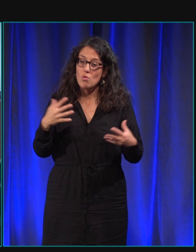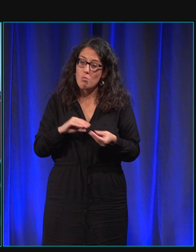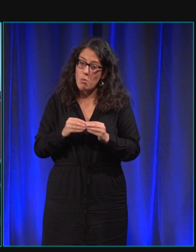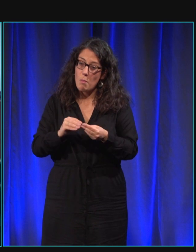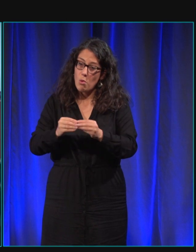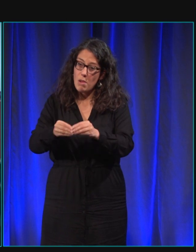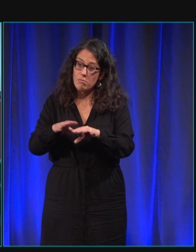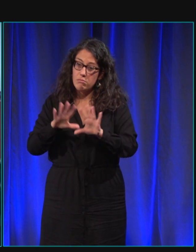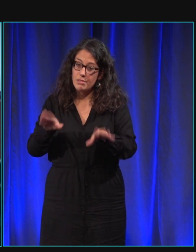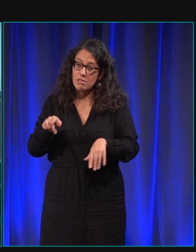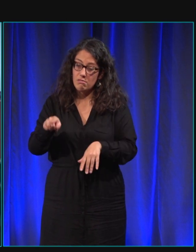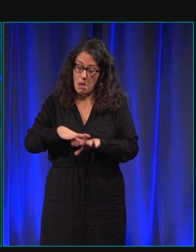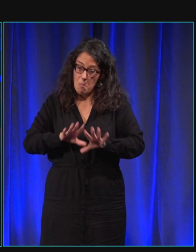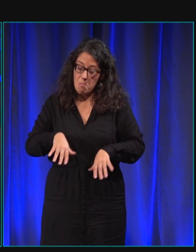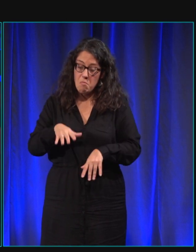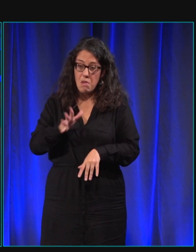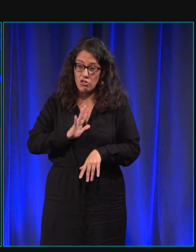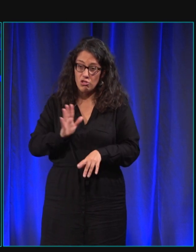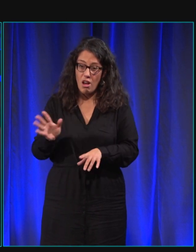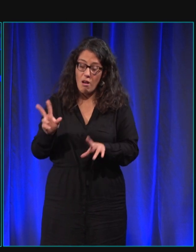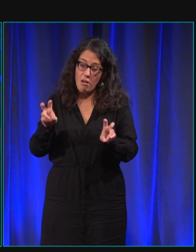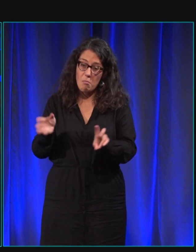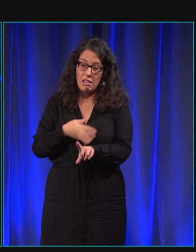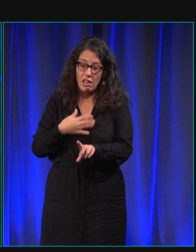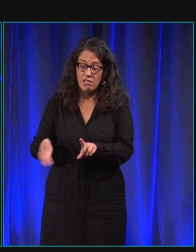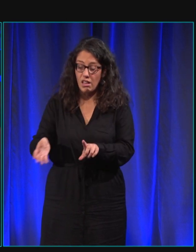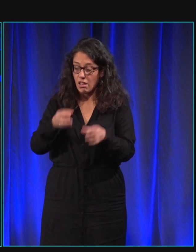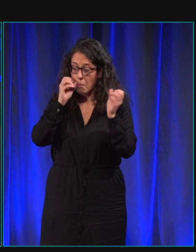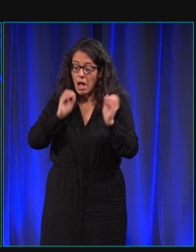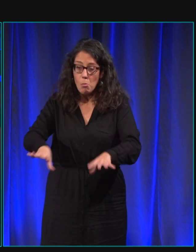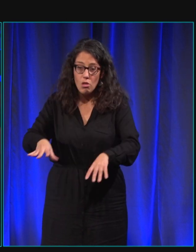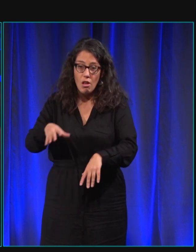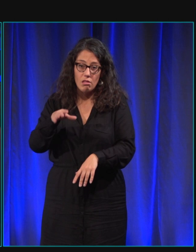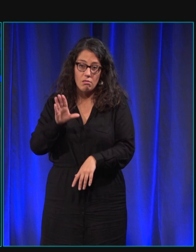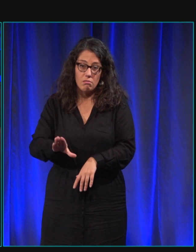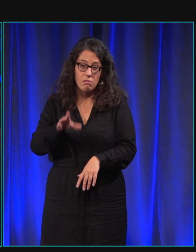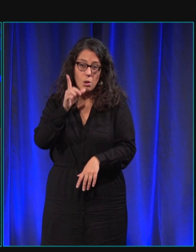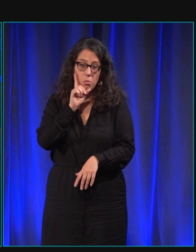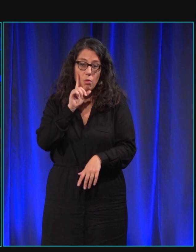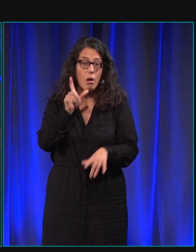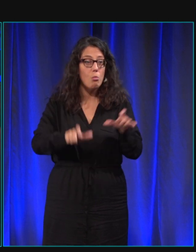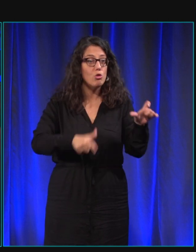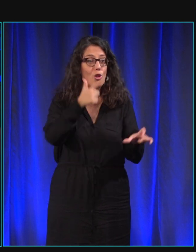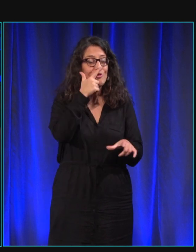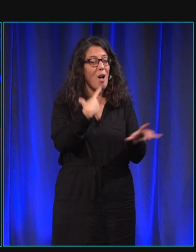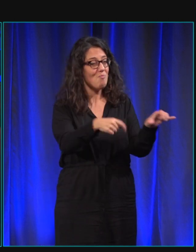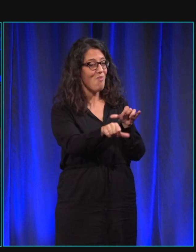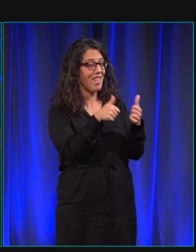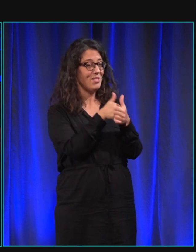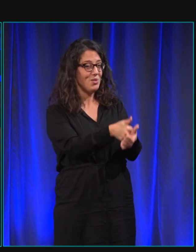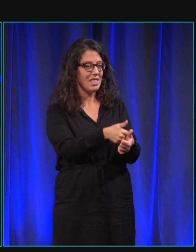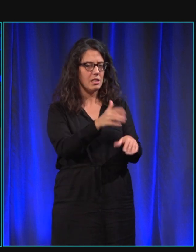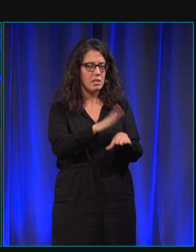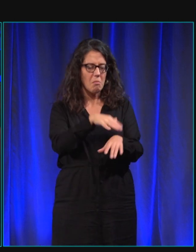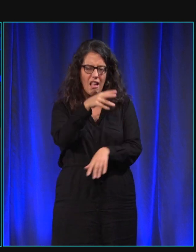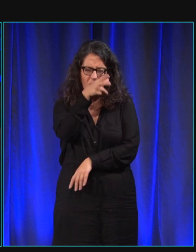y a beaucoup de chiens qui ont été maltraités il y a beaucoup de chiens qui ont été abandonnés parce que les gens suivent la mode d'une manière tout à fait